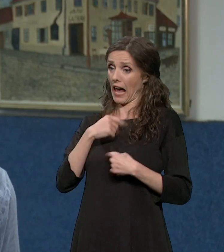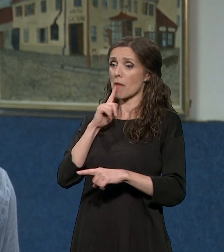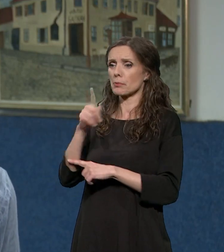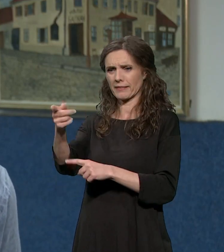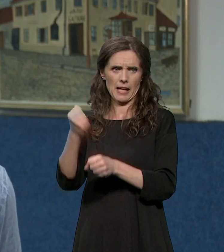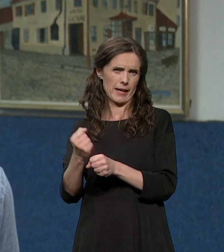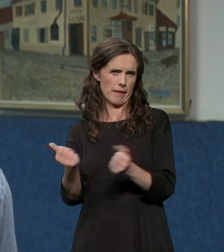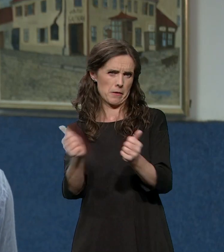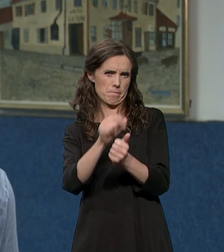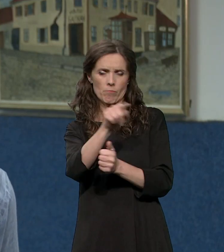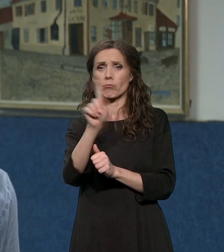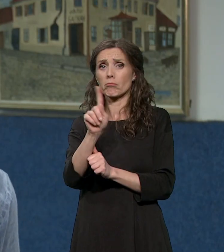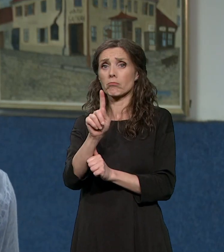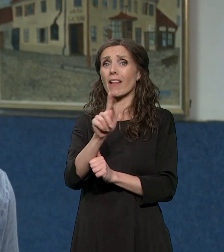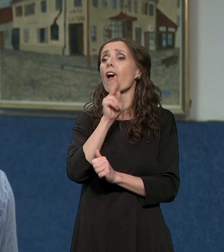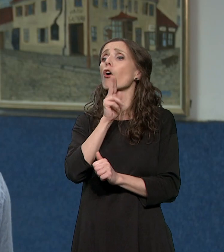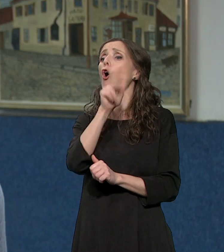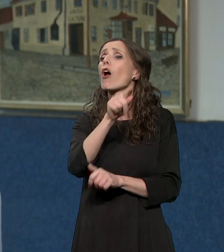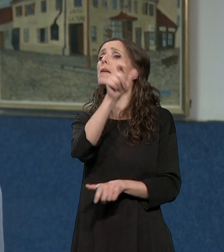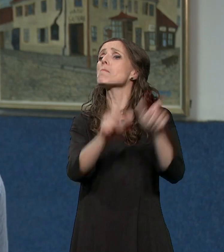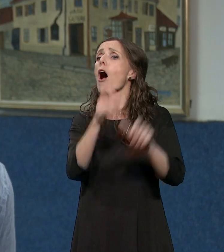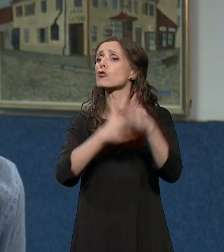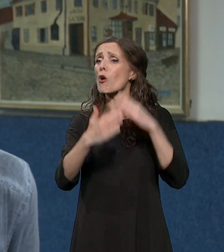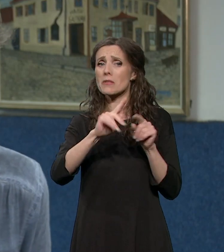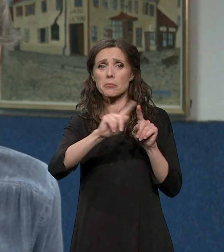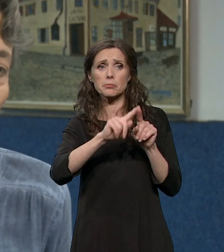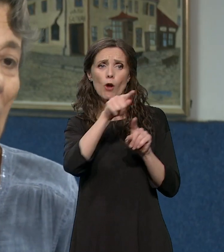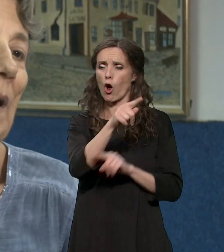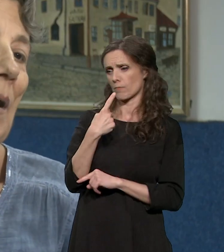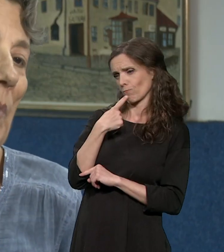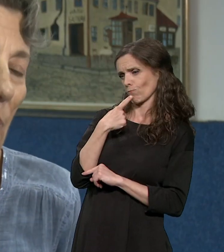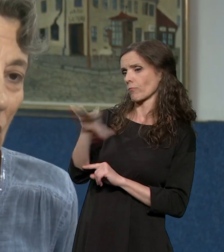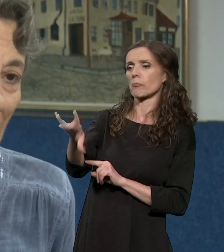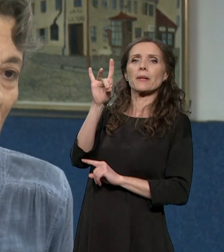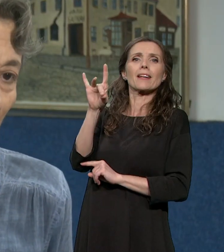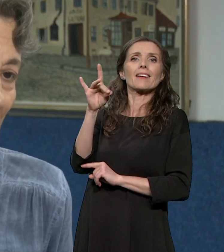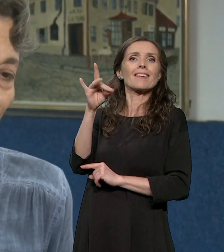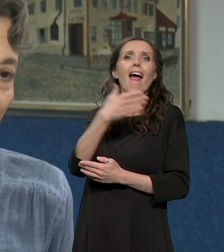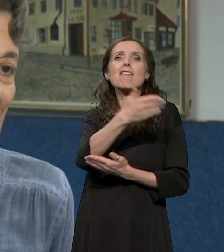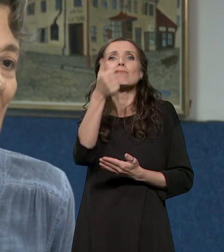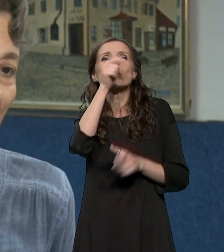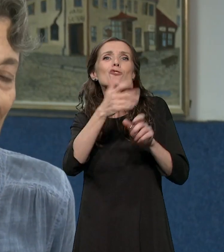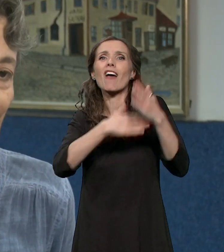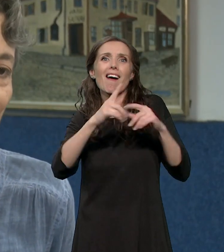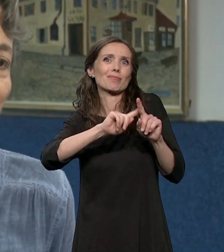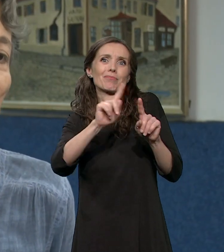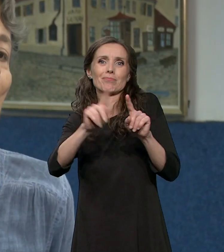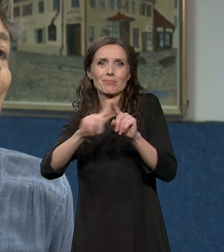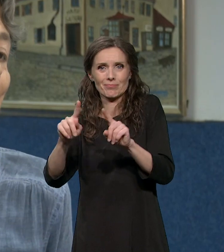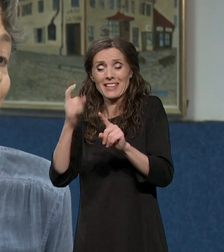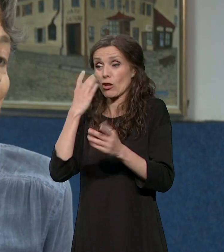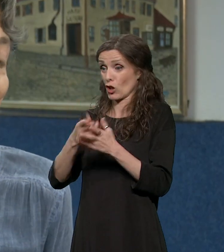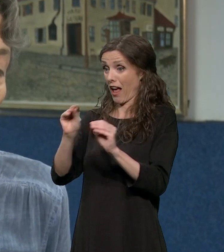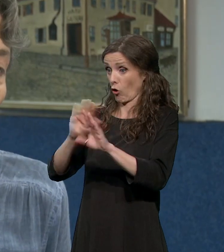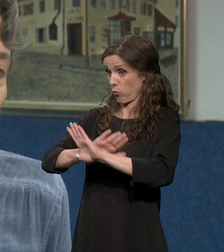pa kažem, evo sad ti peru, idi kod Žike pa ćeš da radiš kod njega. Ne, nego kad ljudi prođu obuku, mi pošaljemo kod jednog korisnika, on radi intervju